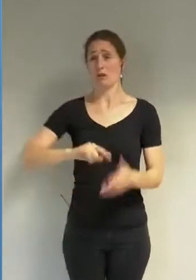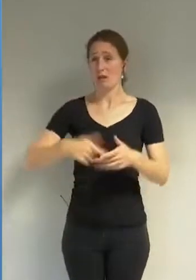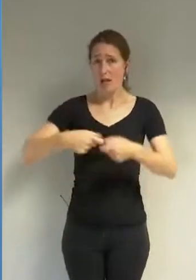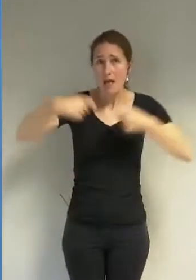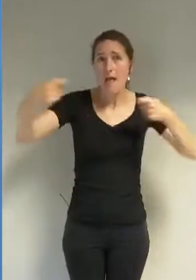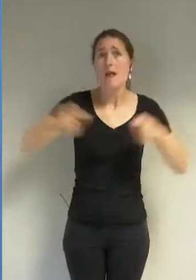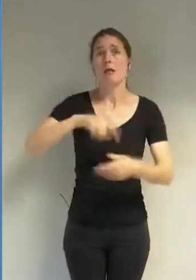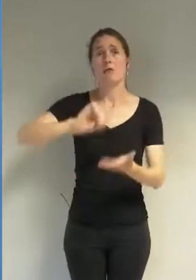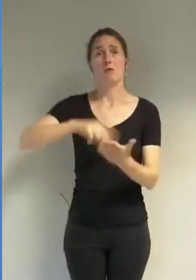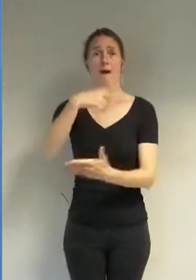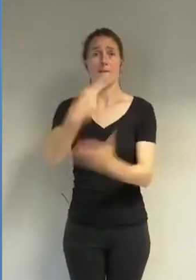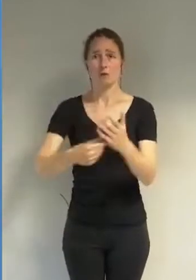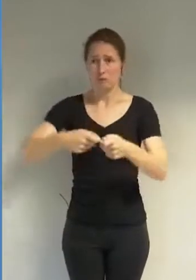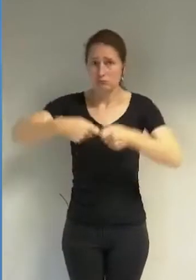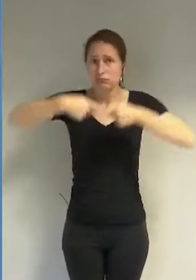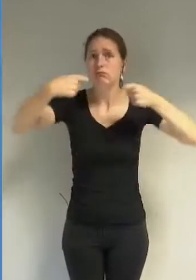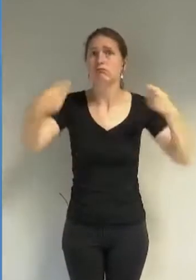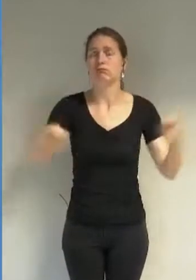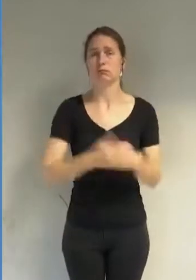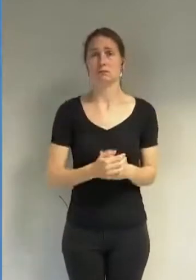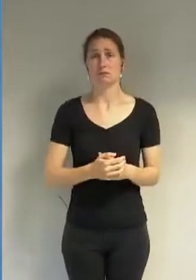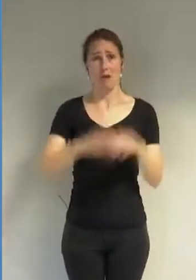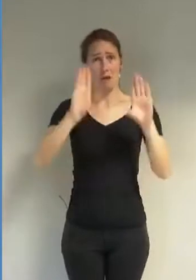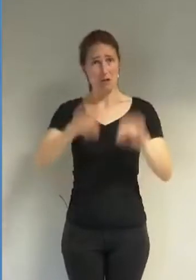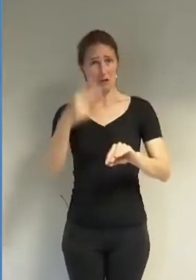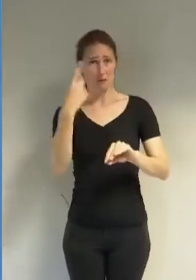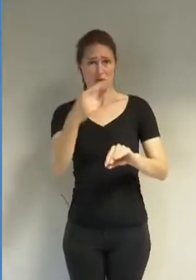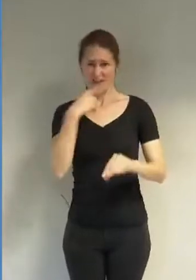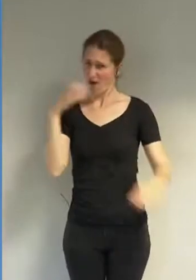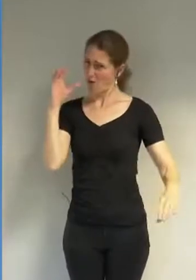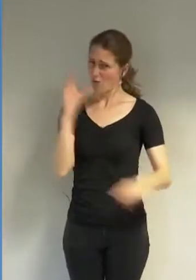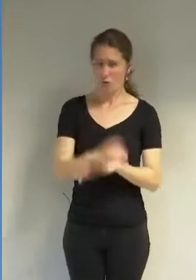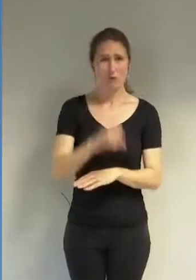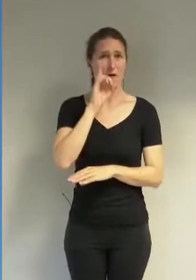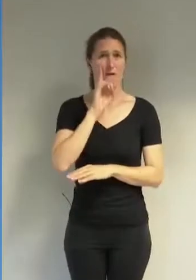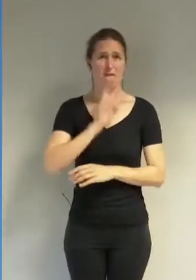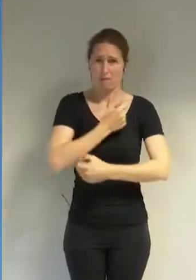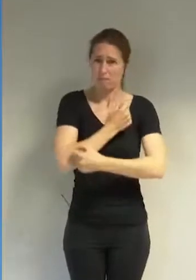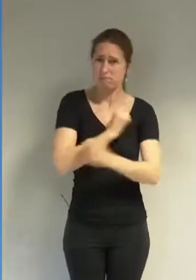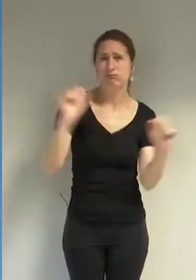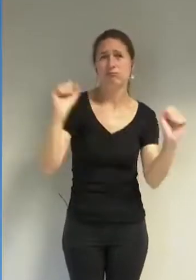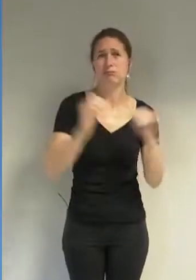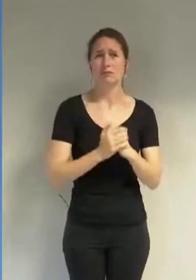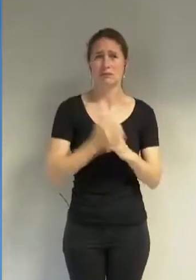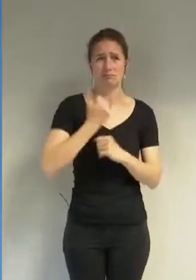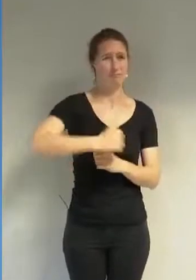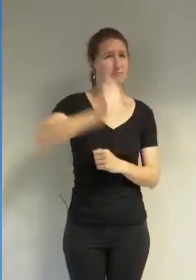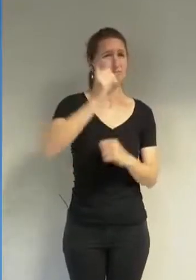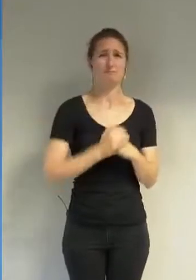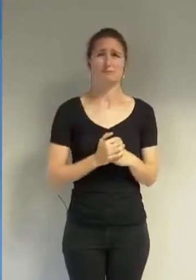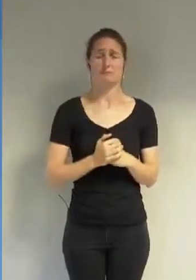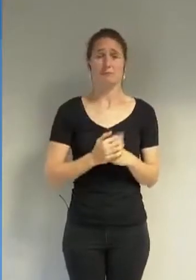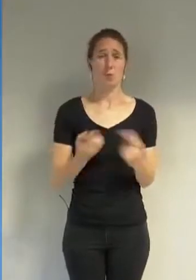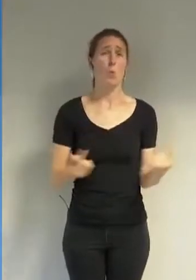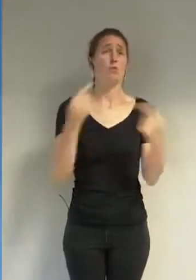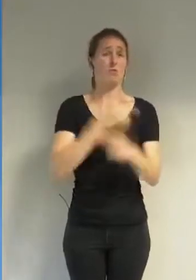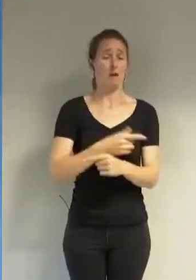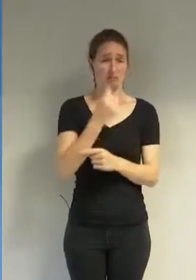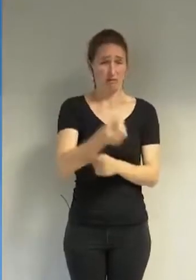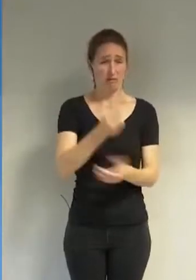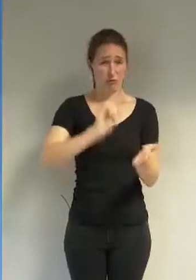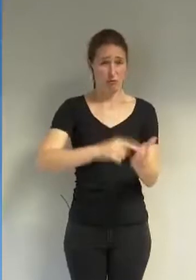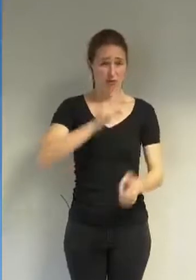Votre proposition se pose contre l'émancipation des femmes. Elle fait même régresser leurs droits et les soumettent au patriarcat.